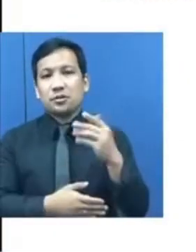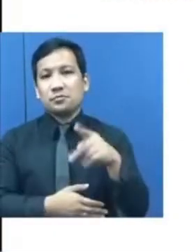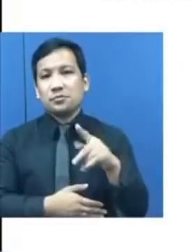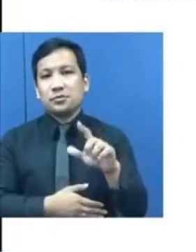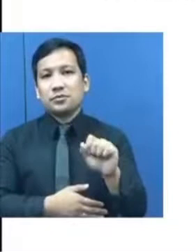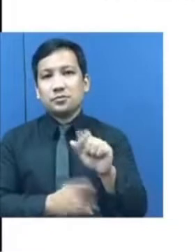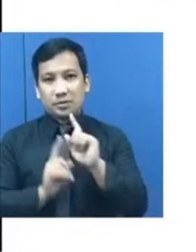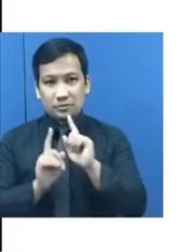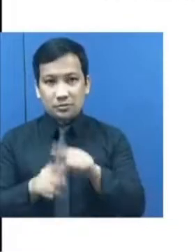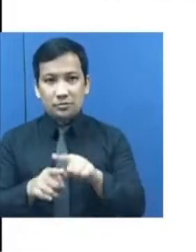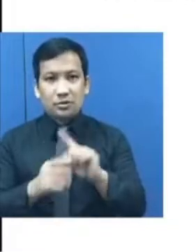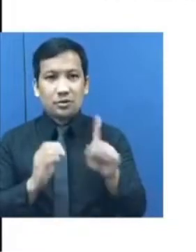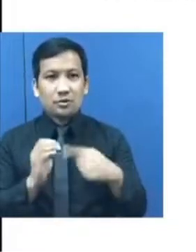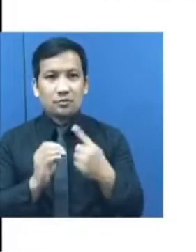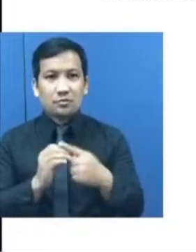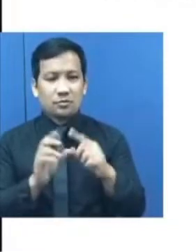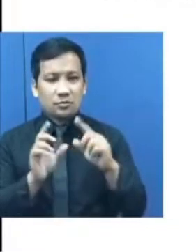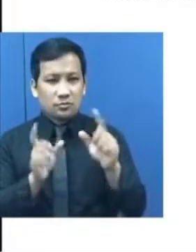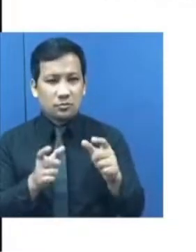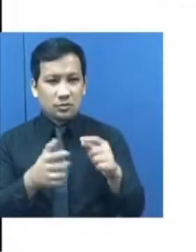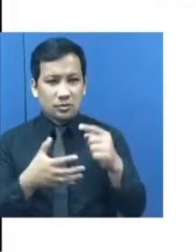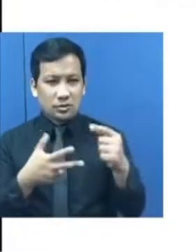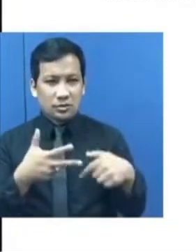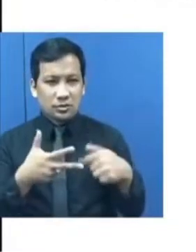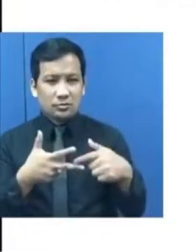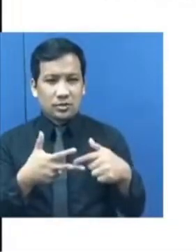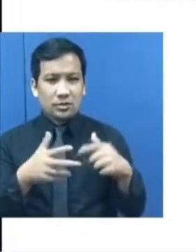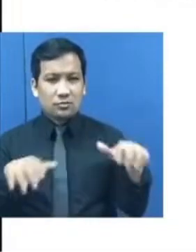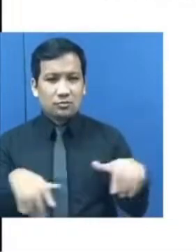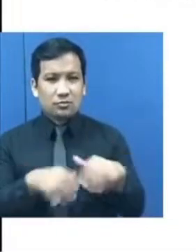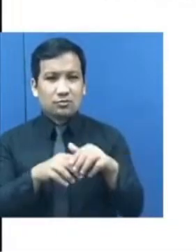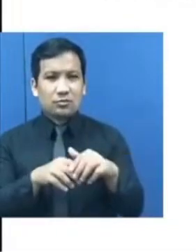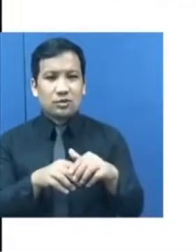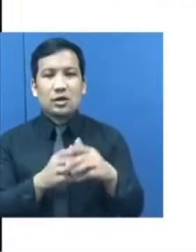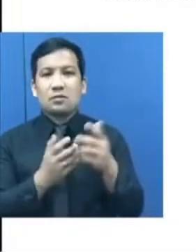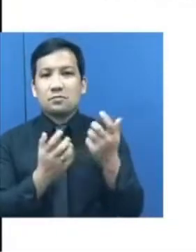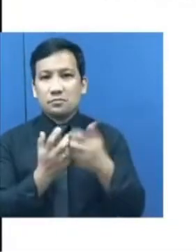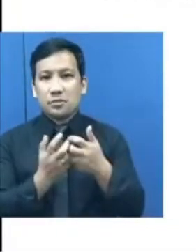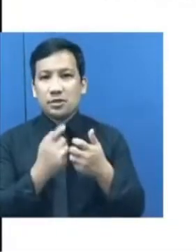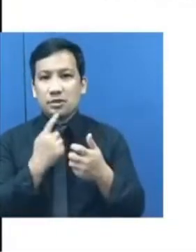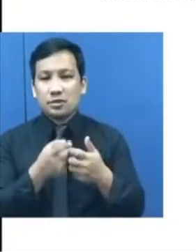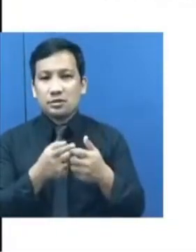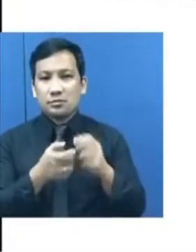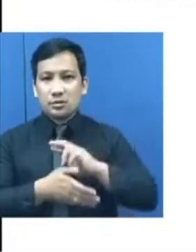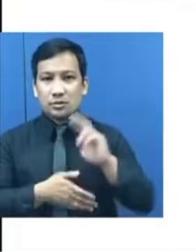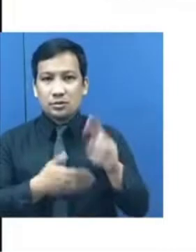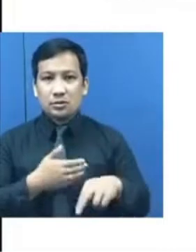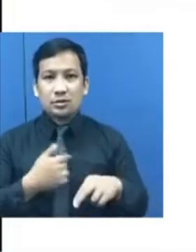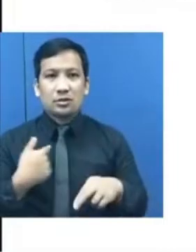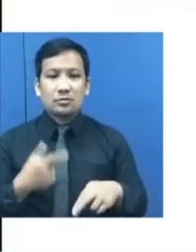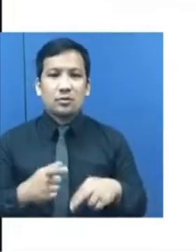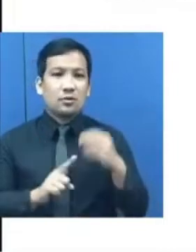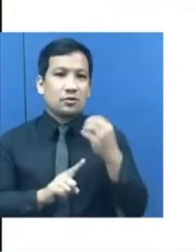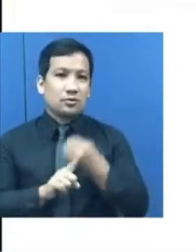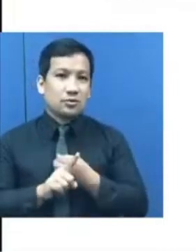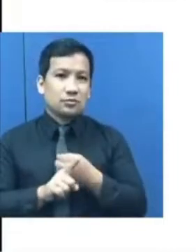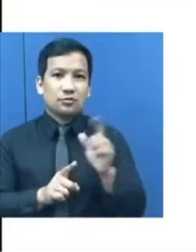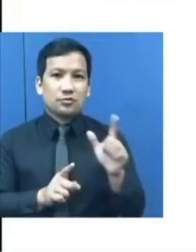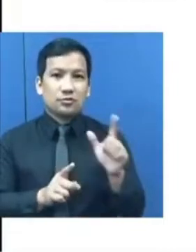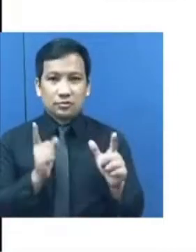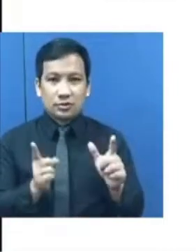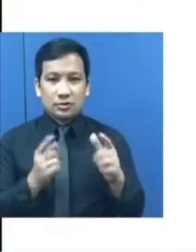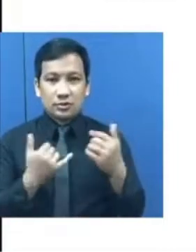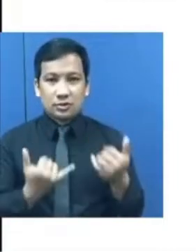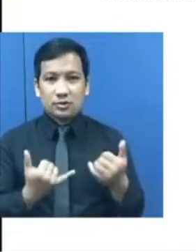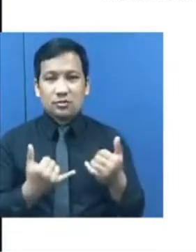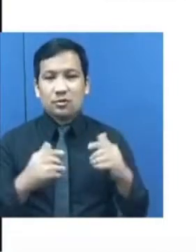ay mag-uulat ng quarterly labor and employment statistics base sa paunang resulta ng Oktober 2021